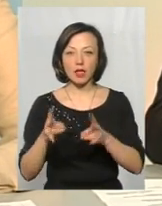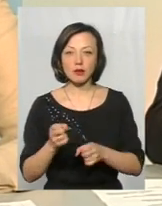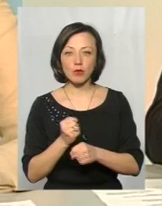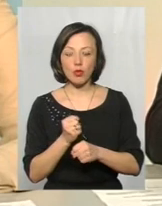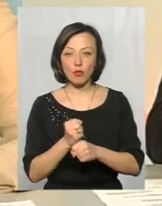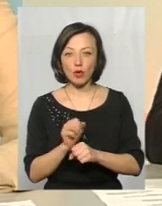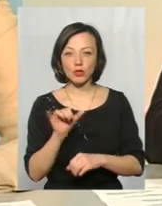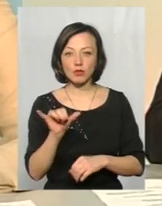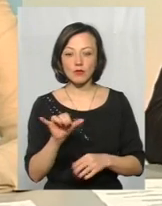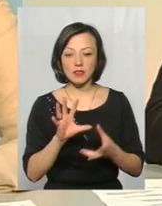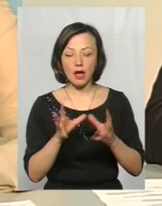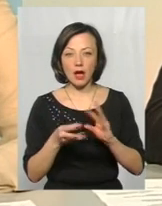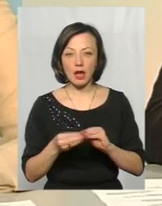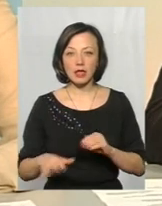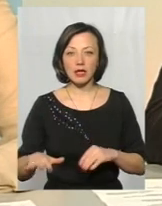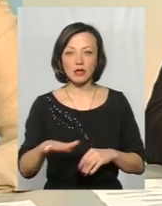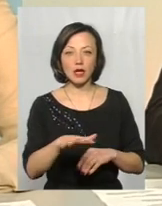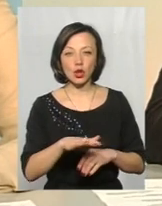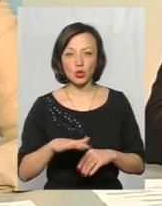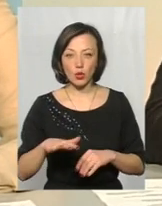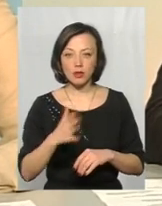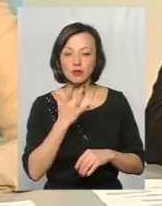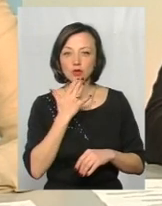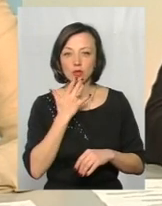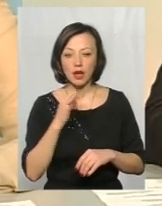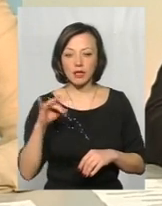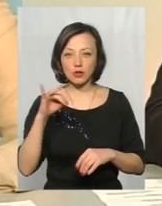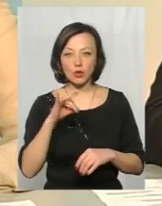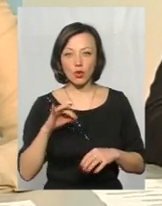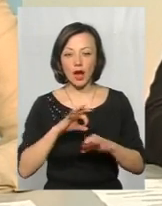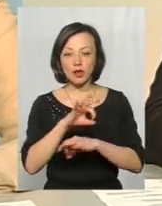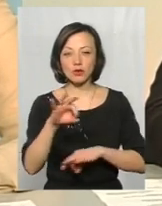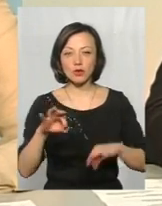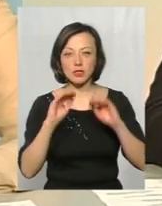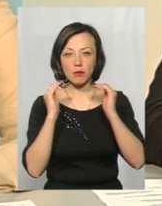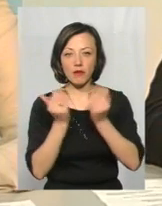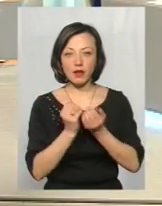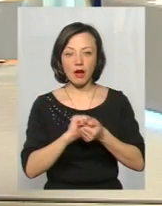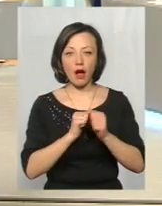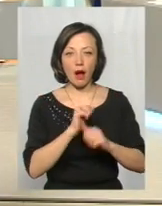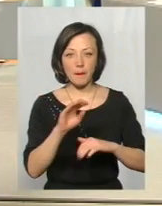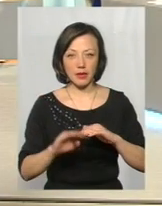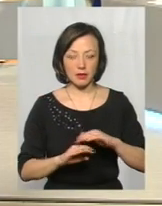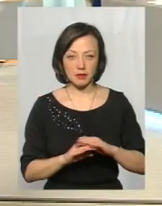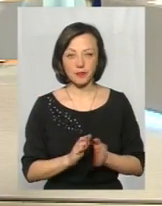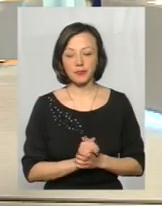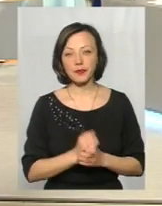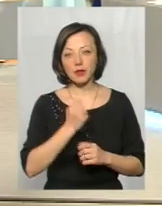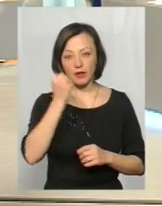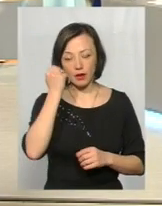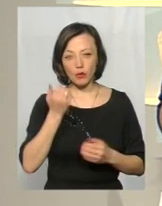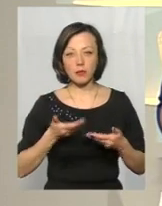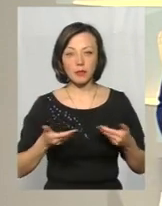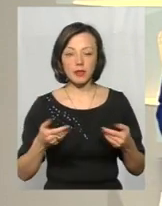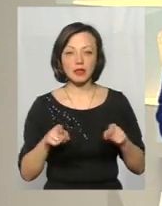взагалі на території Національного історико-архітектурного заповідника Кам'янець. Чудова дякую. Ми